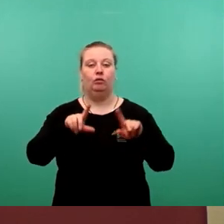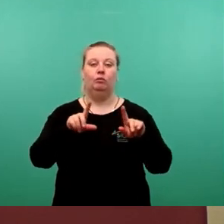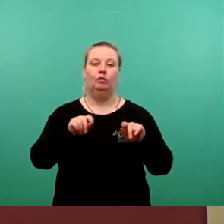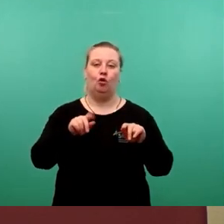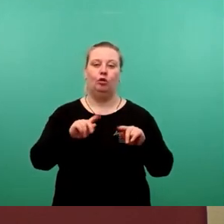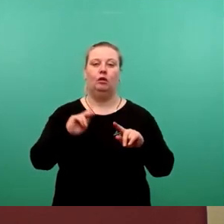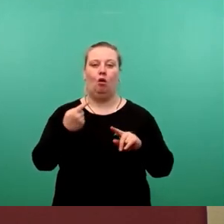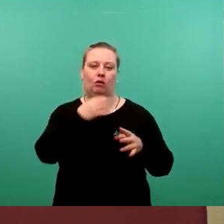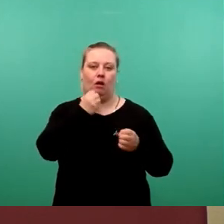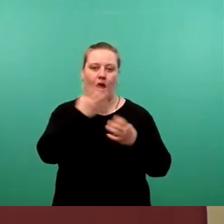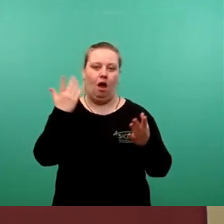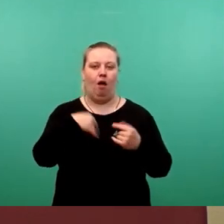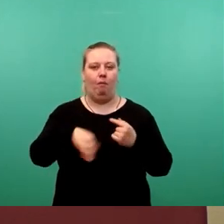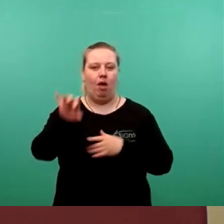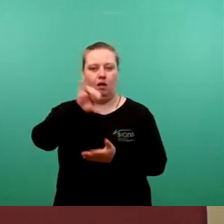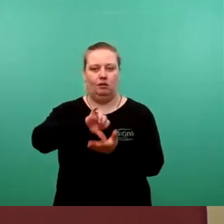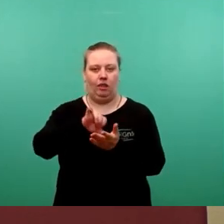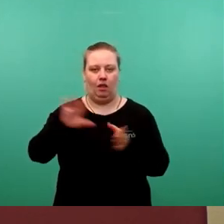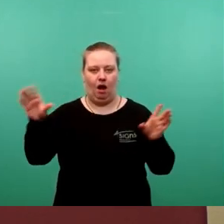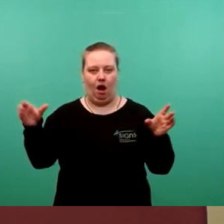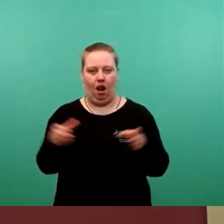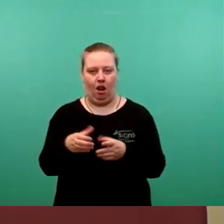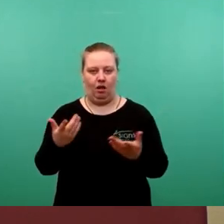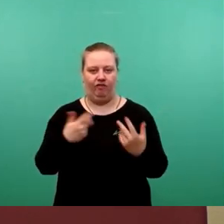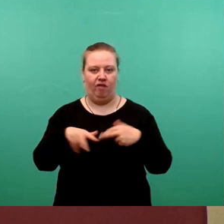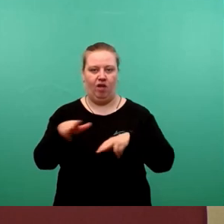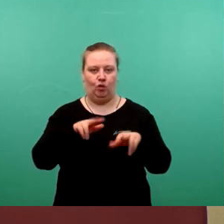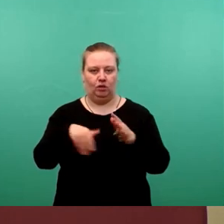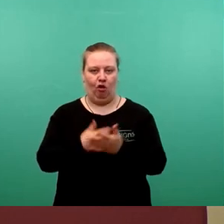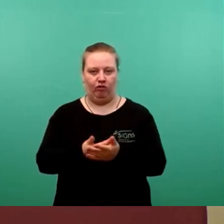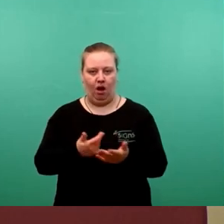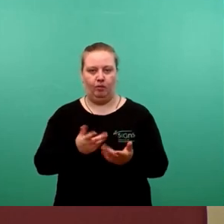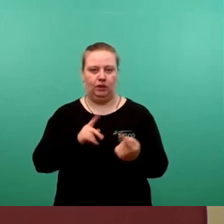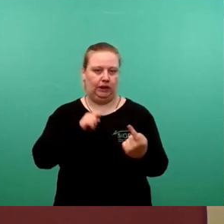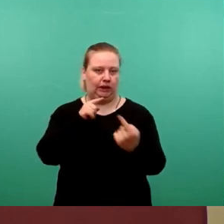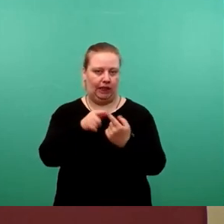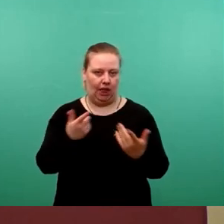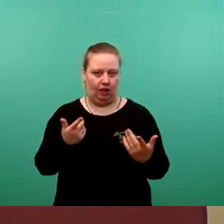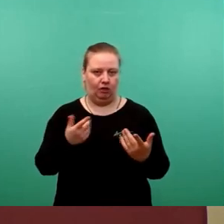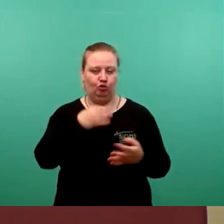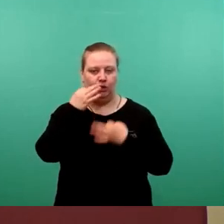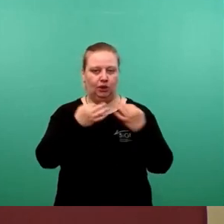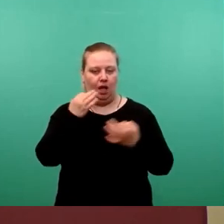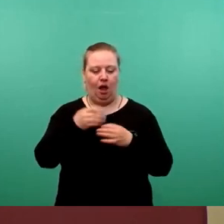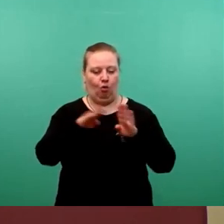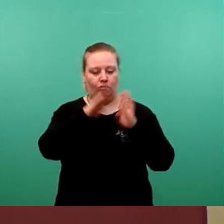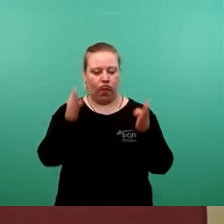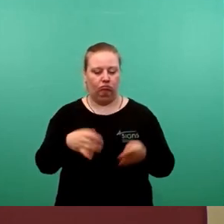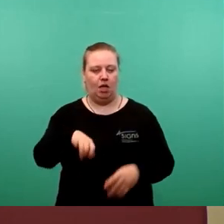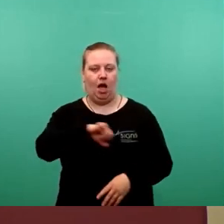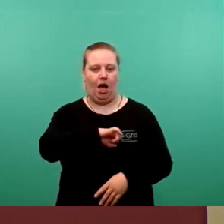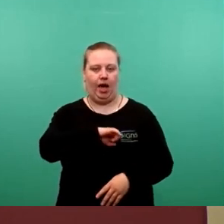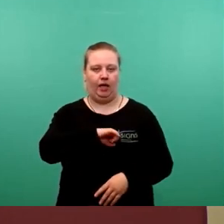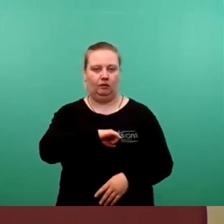konkret eine Zentralisierung der konzentrierbaren Verwaltungsaufgaben, vorrangig in Immobilien, welche sich im Eigentum der Landeshauptstadt